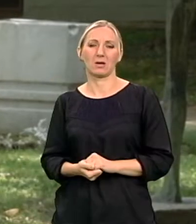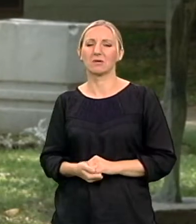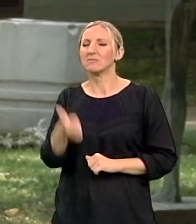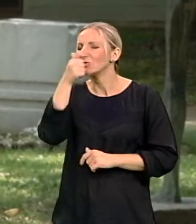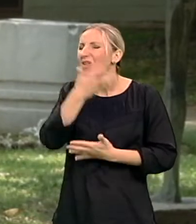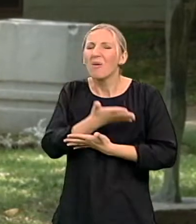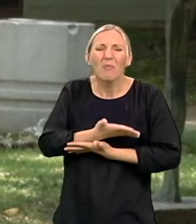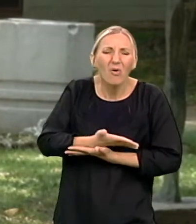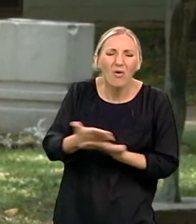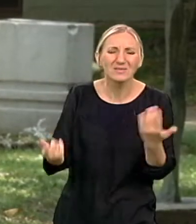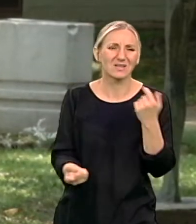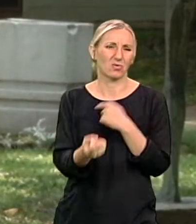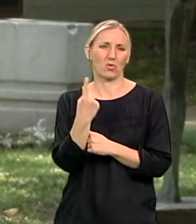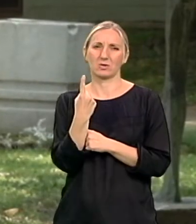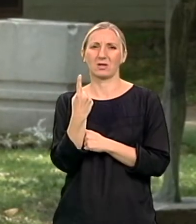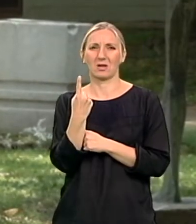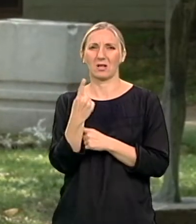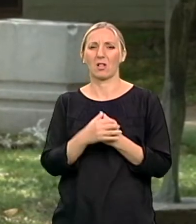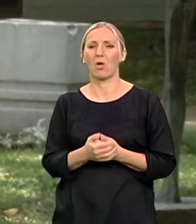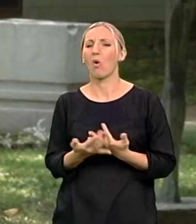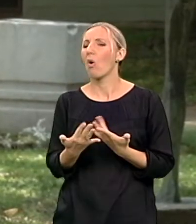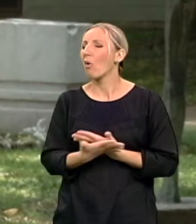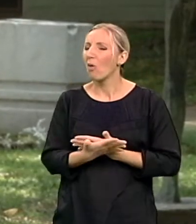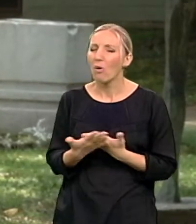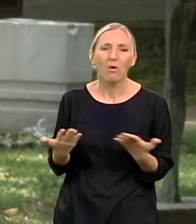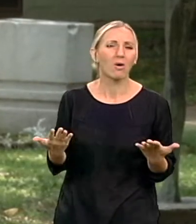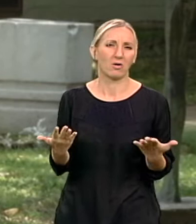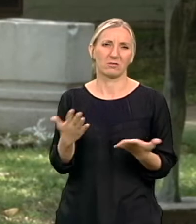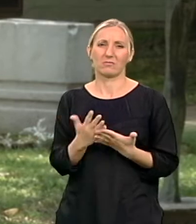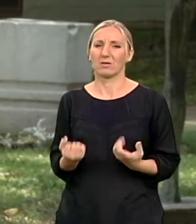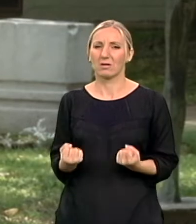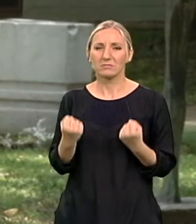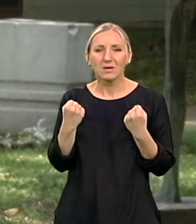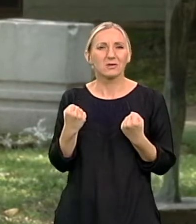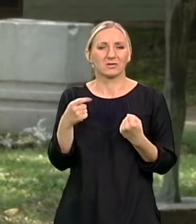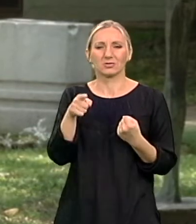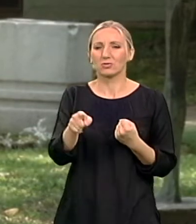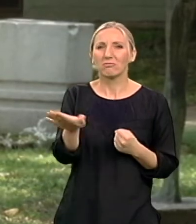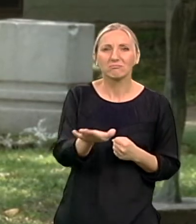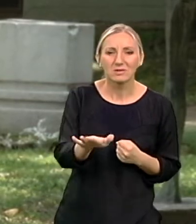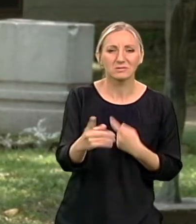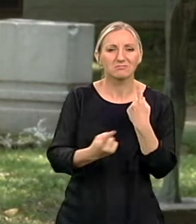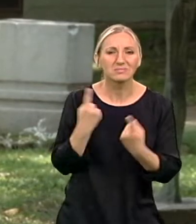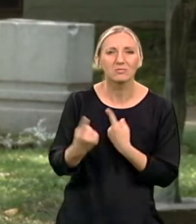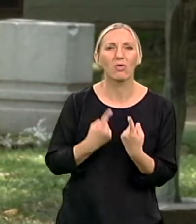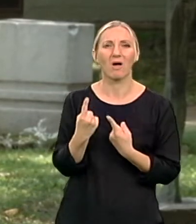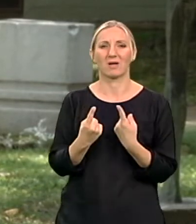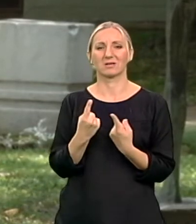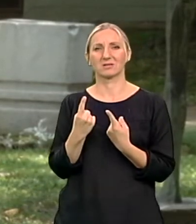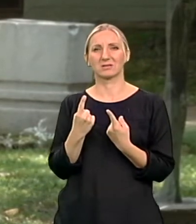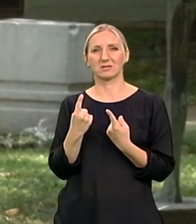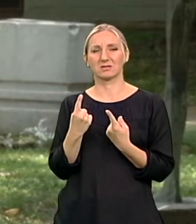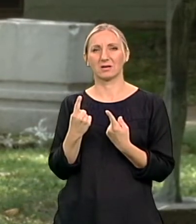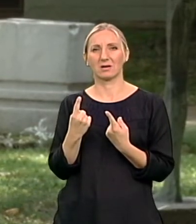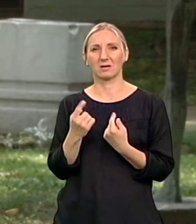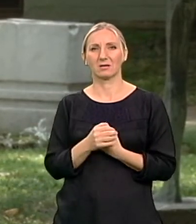šta se desilo? Ma kako ih zadesilo stanje njihove dece